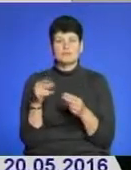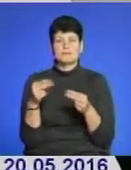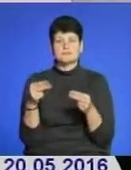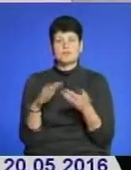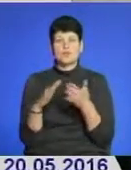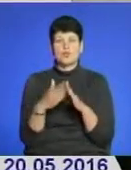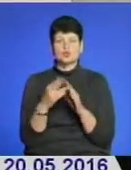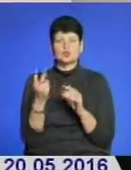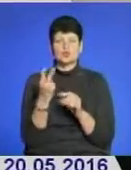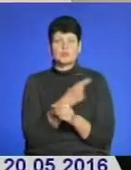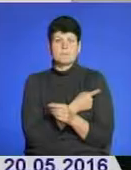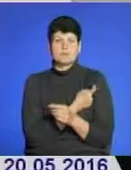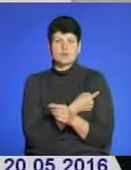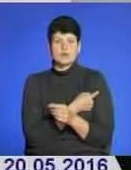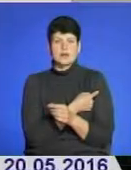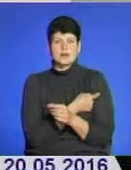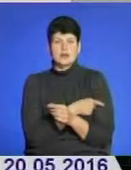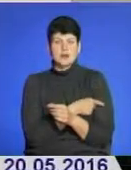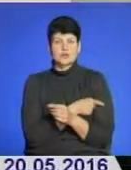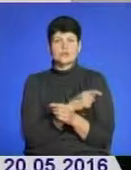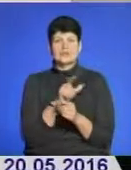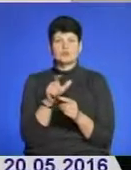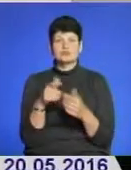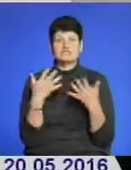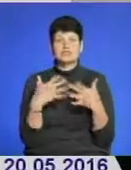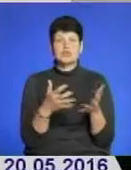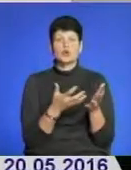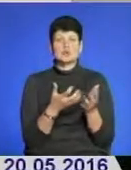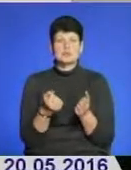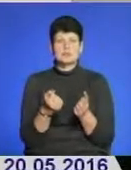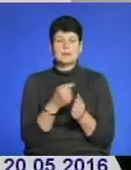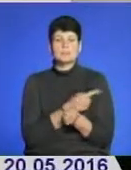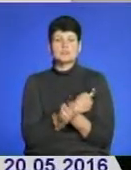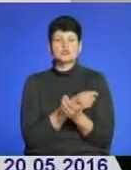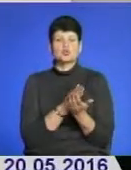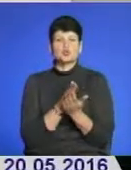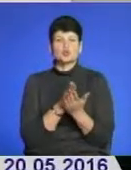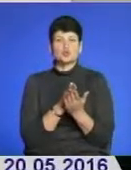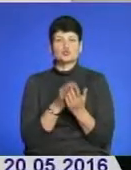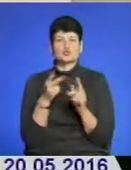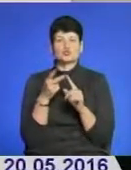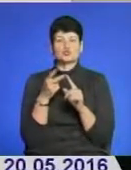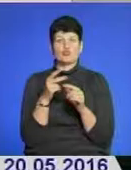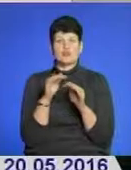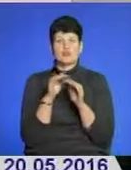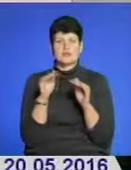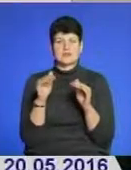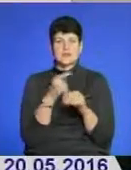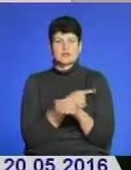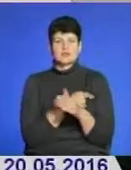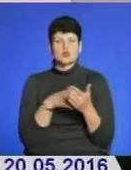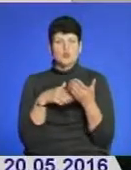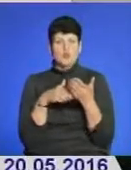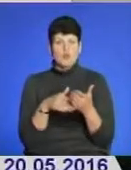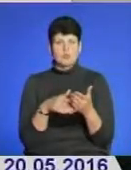угоду з другою міською лікарнею, і громадяни вже отримують медичну послугу другого рівня надання медичної допомоги.